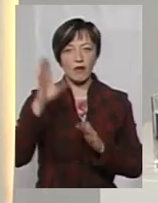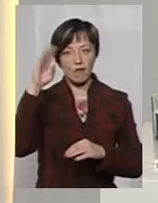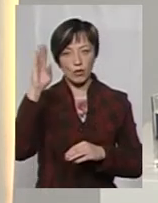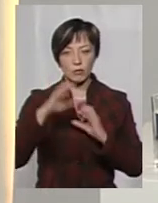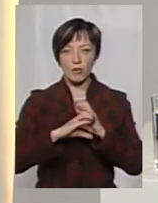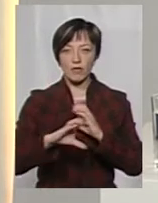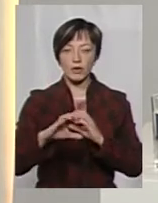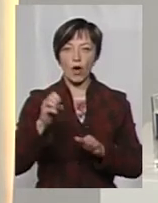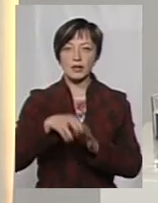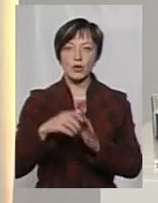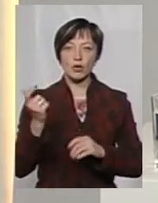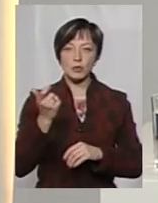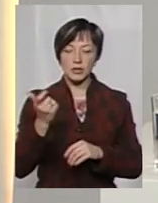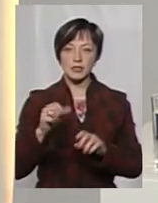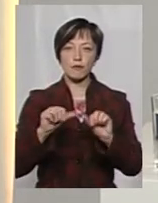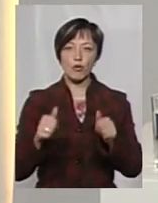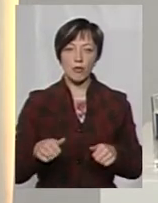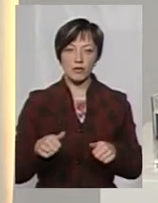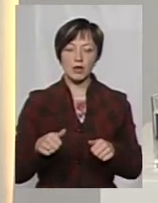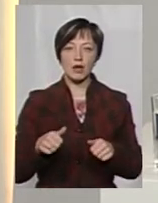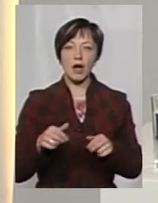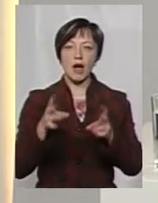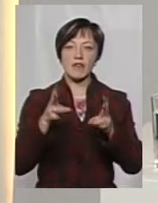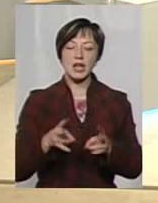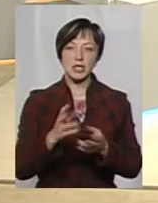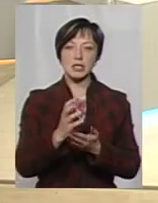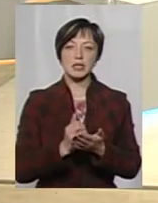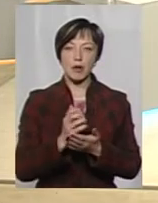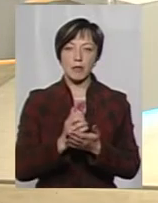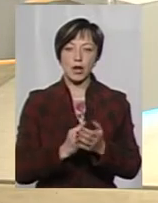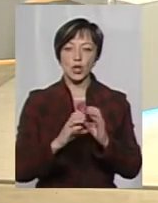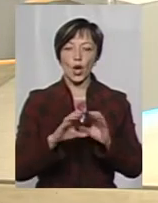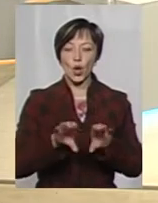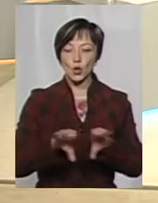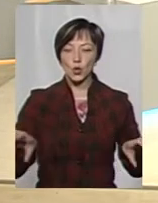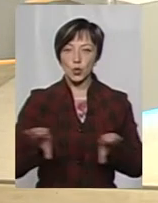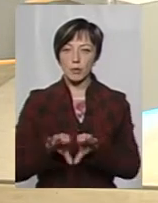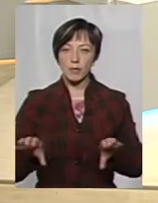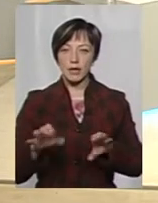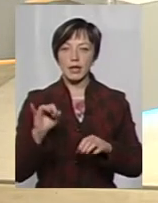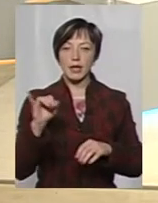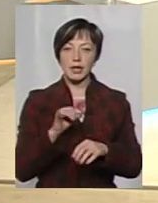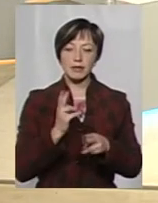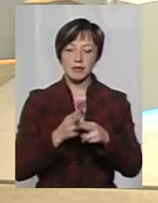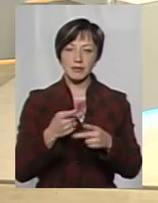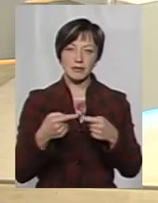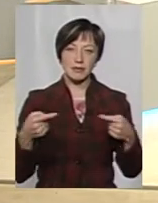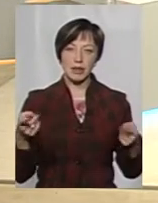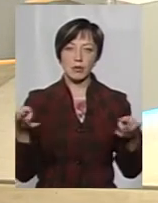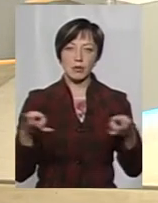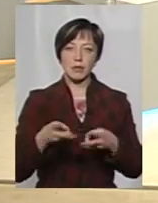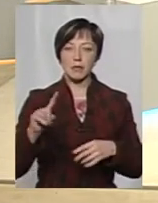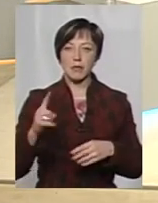-каналізаційного господарства сформовано аварійний запас труб, а також запірної арматур, які необхідні для